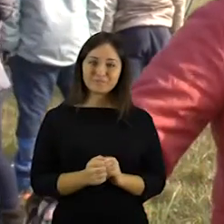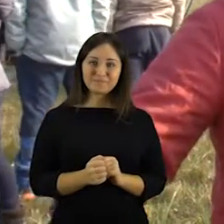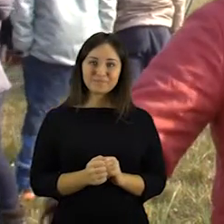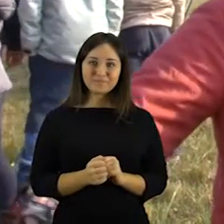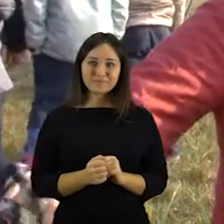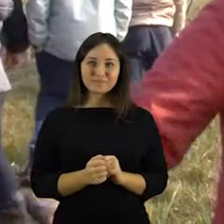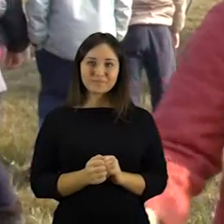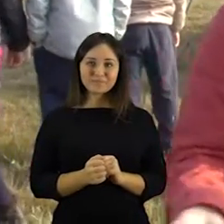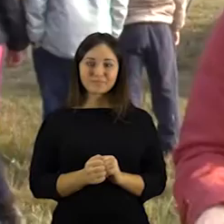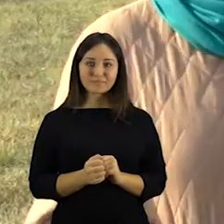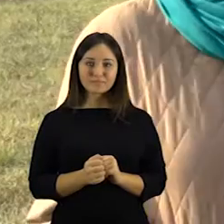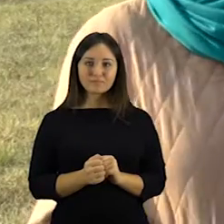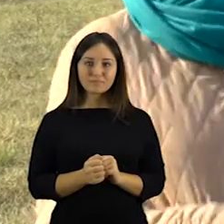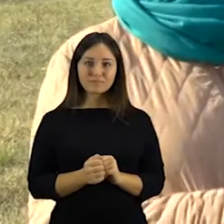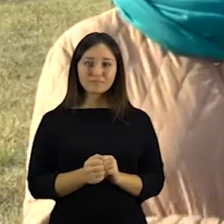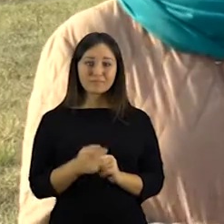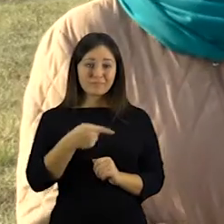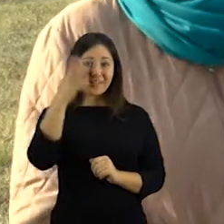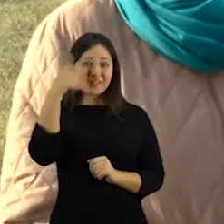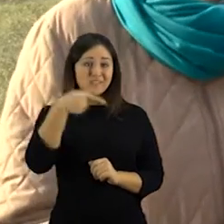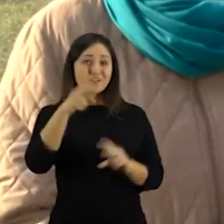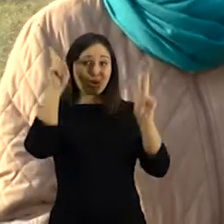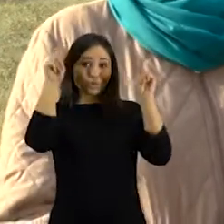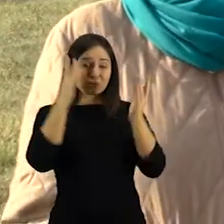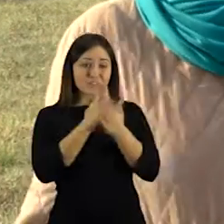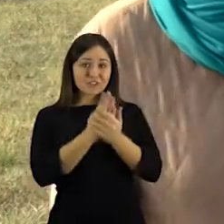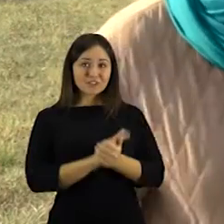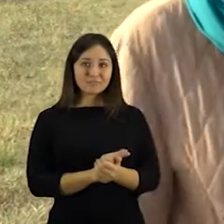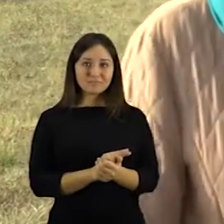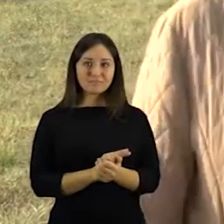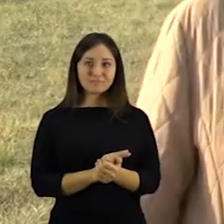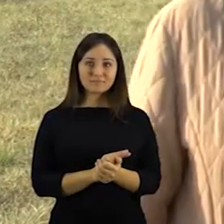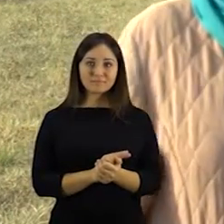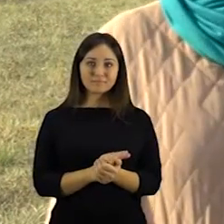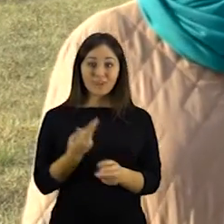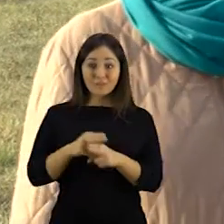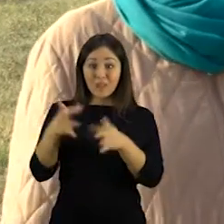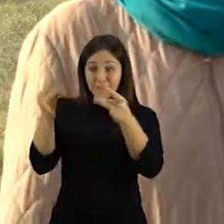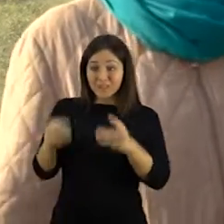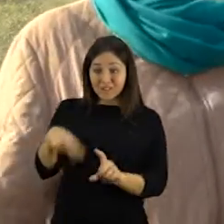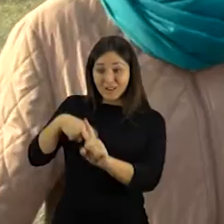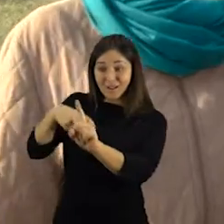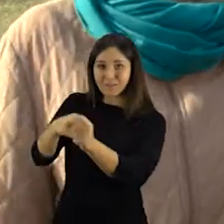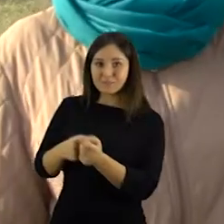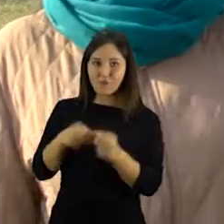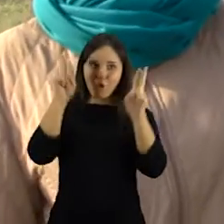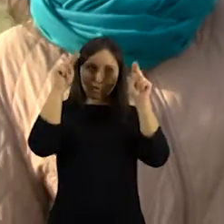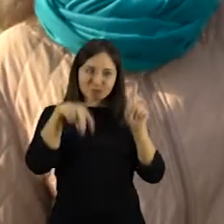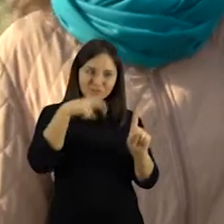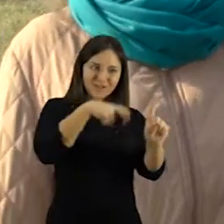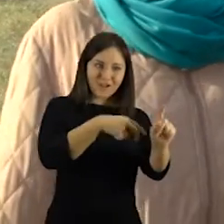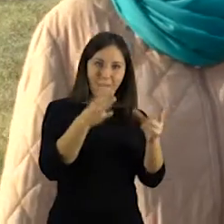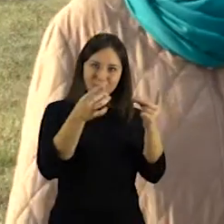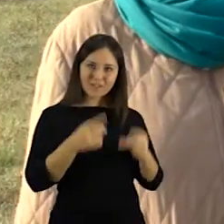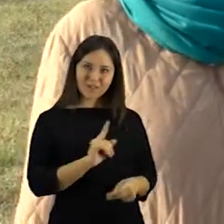Vėl kiek taip turbūt nereikta. Jis įsivaizdoja, kad ten zuikis. Kur vėlėsi maišelį? Vėlėsi zuikį? Ne